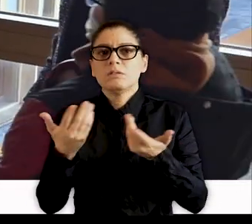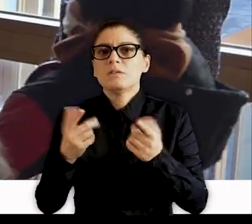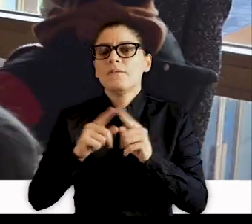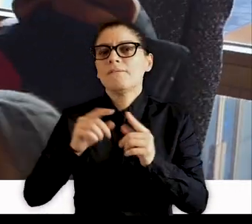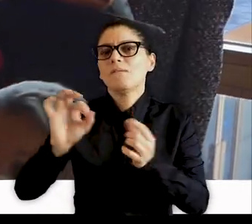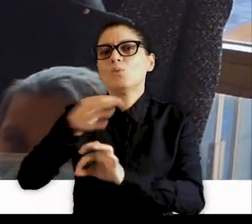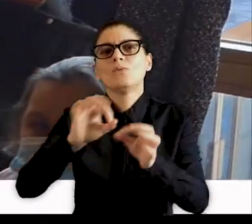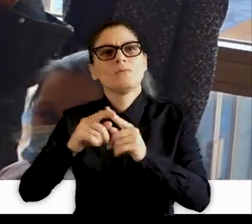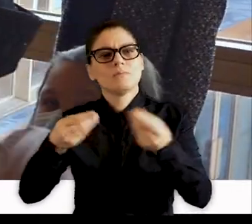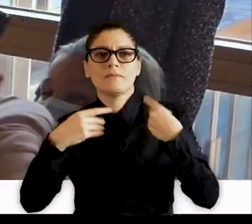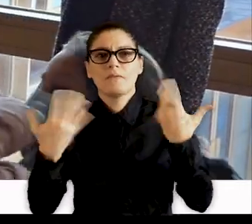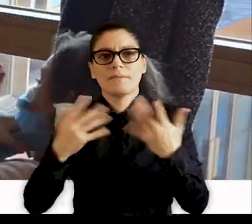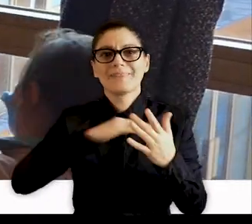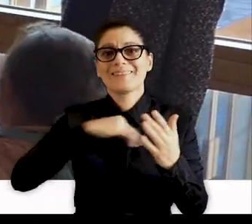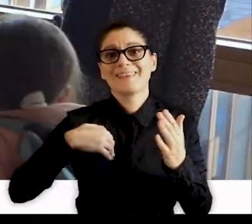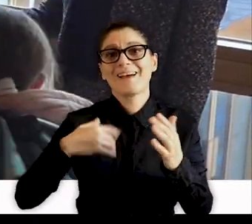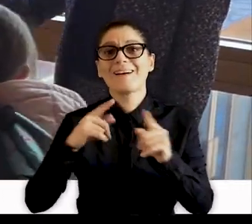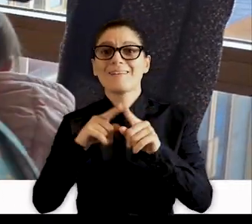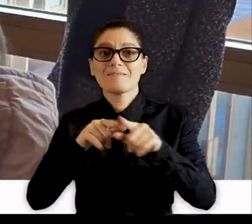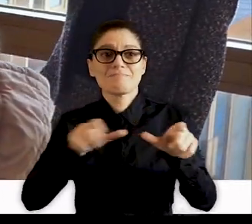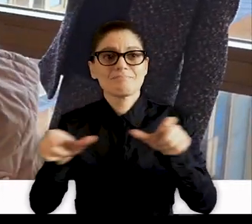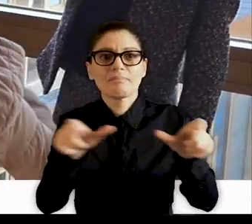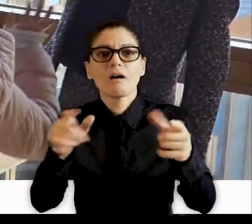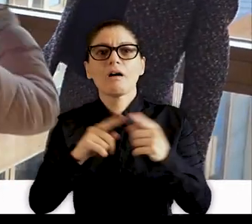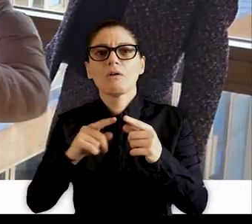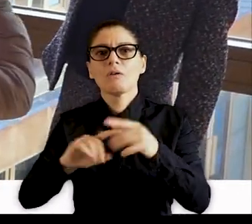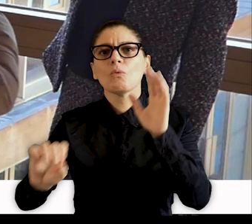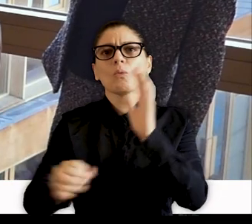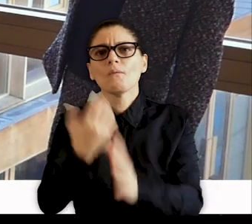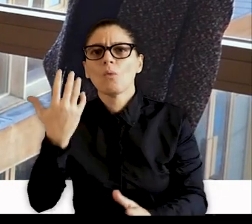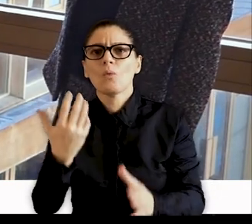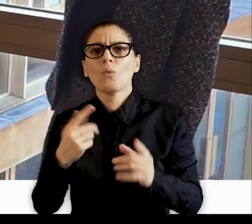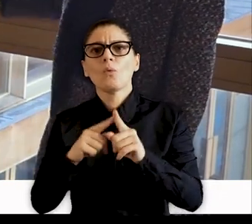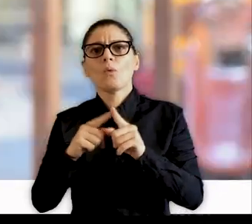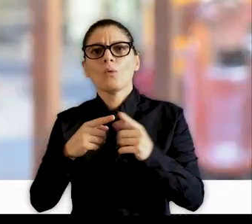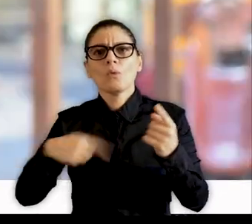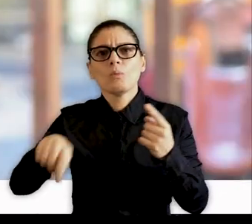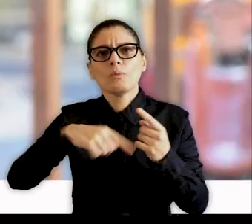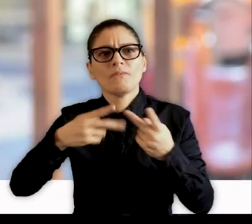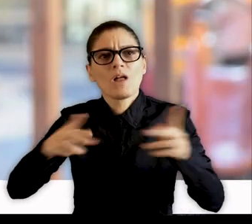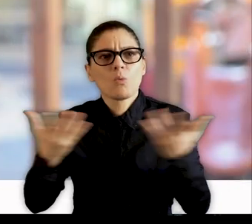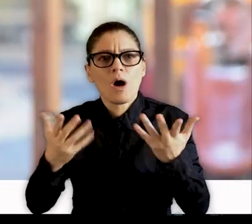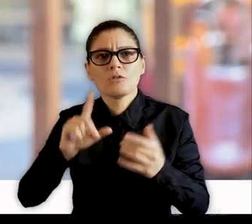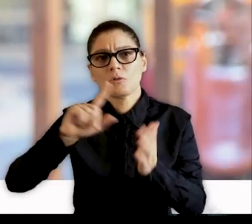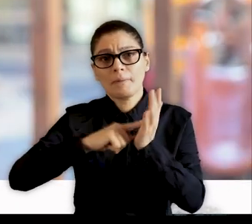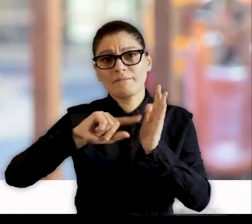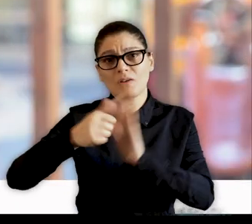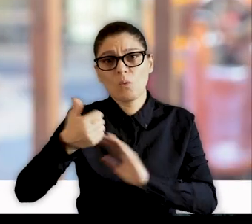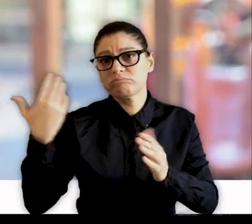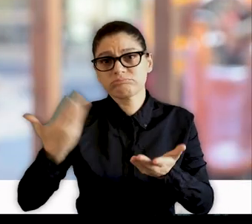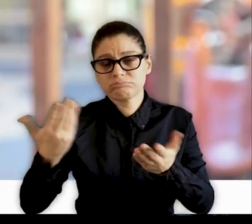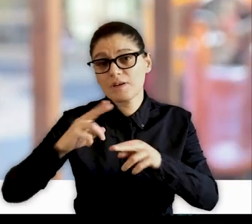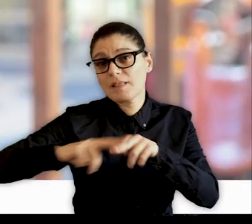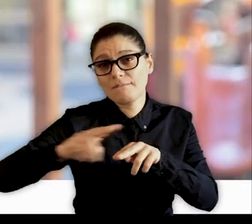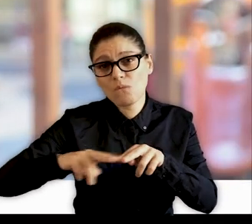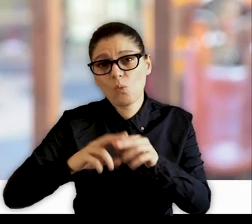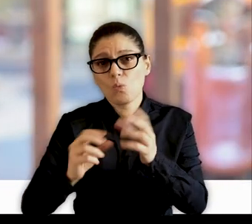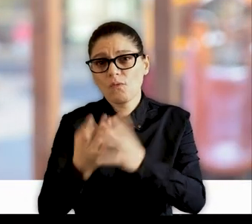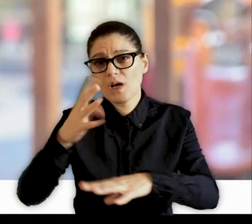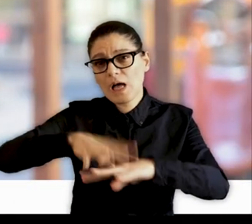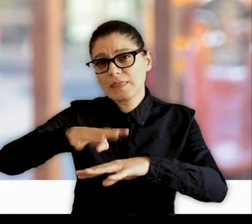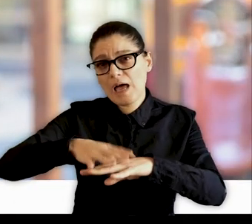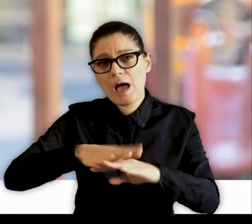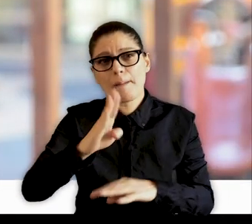l'année a lancé des chantiers qui poursuivront le renouveau de notre ville. 2021 verra les premiers travaux du